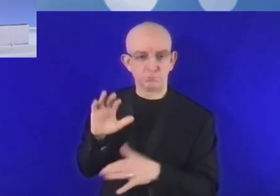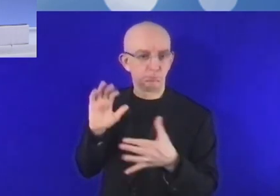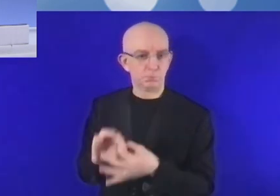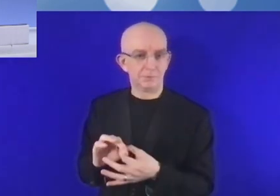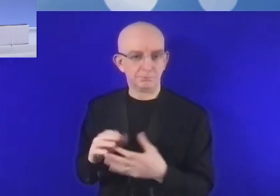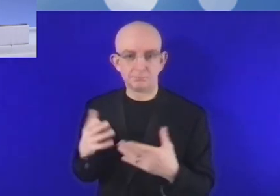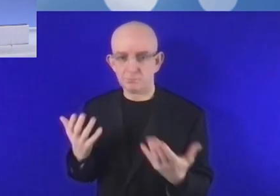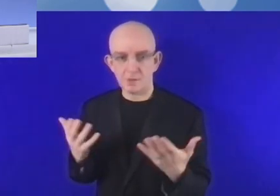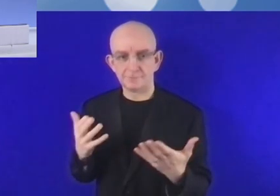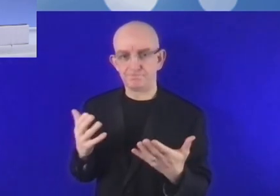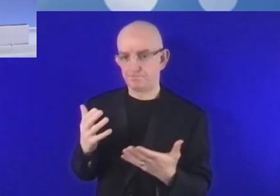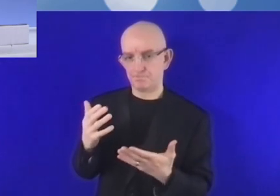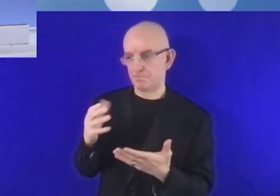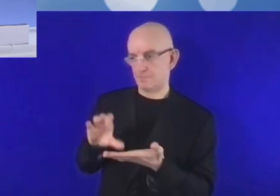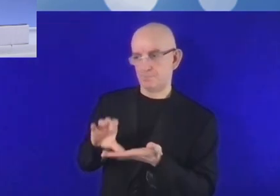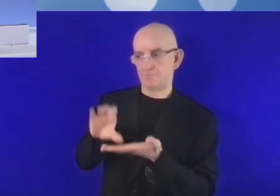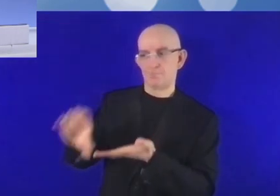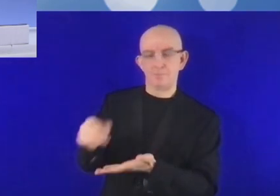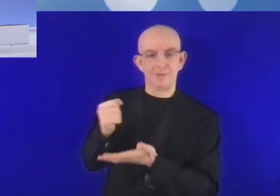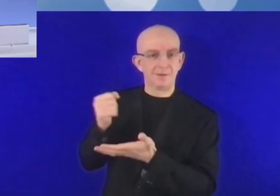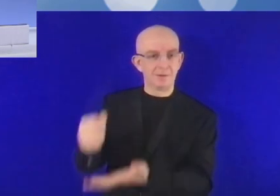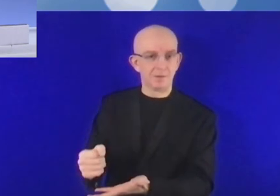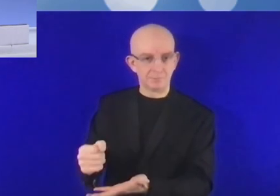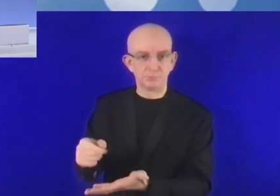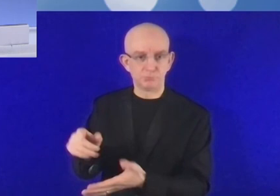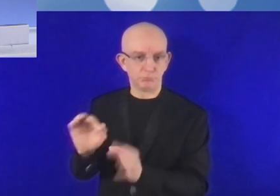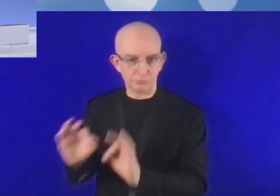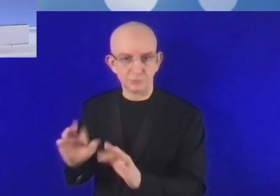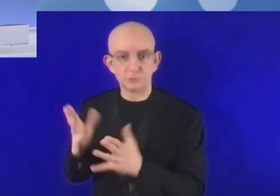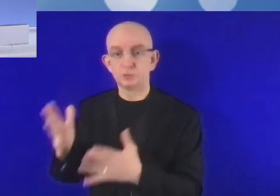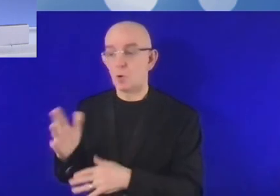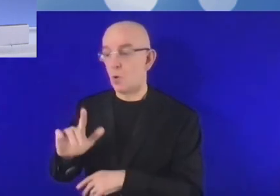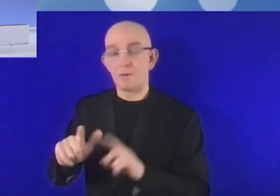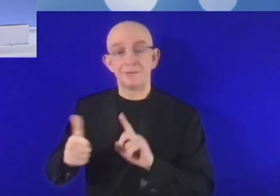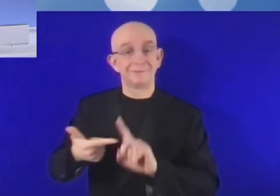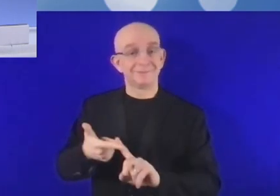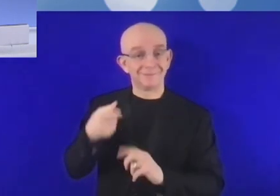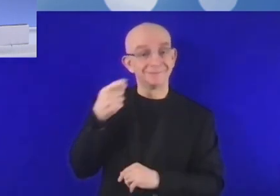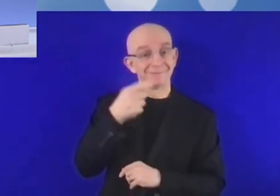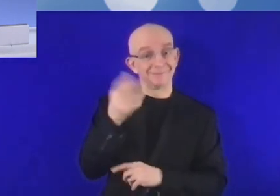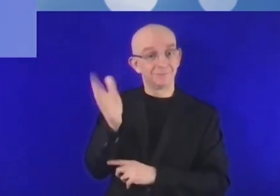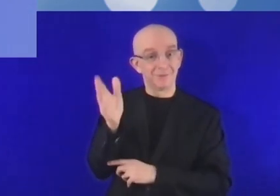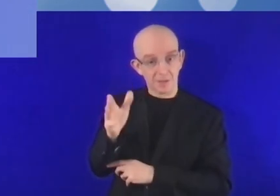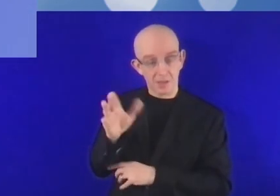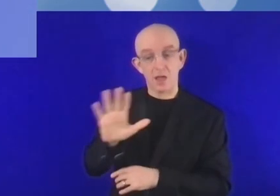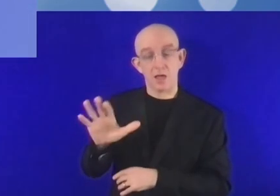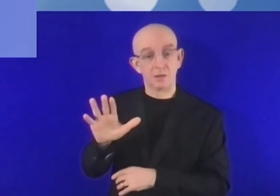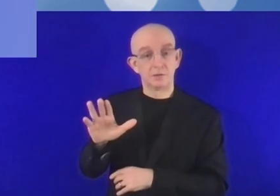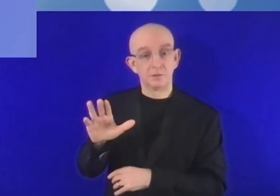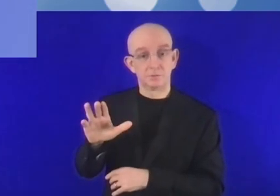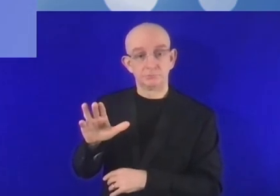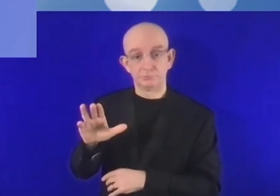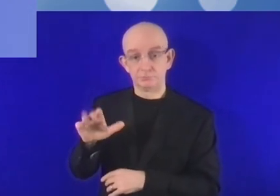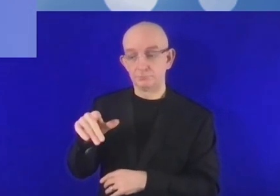si le temps nous le permet. Je voudrais maintenant m'adresser à la